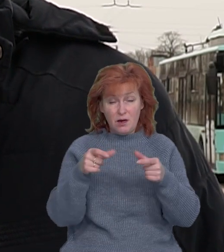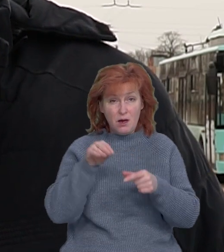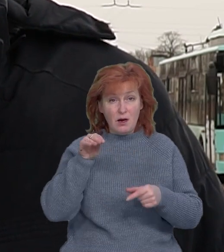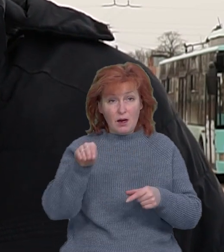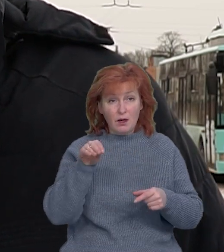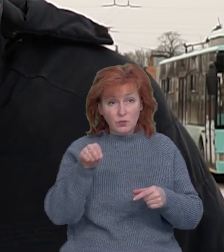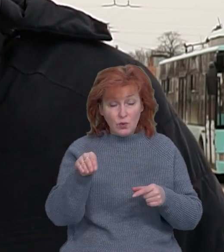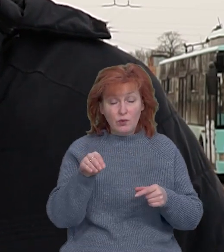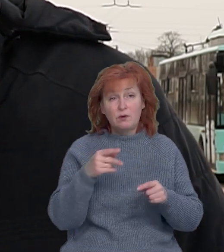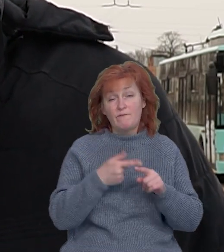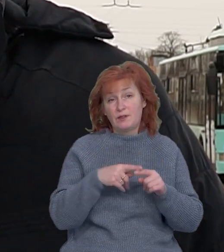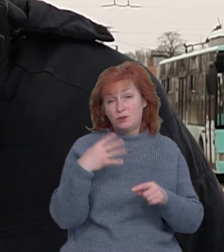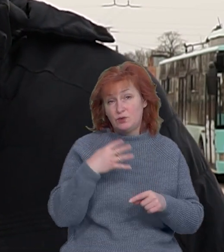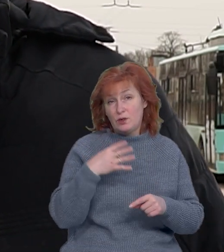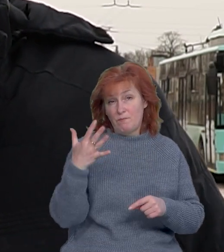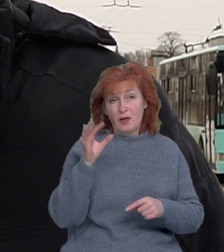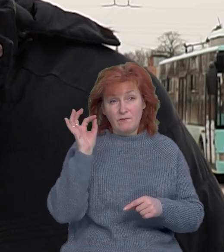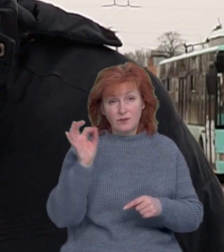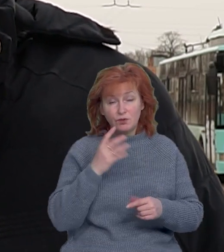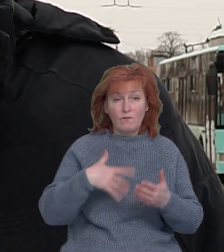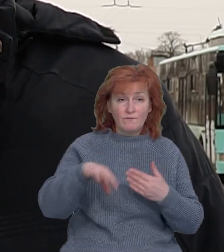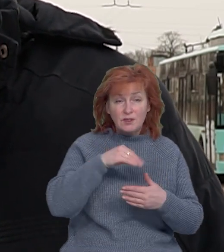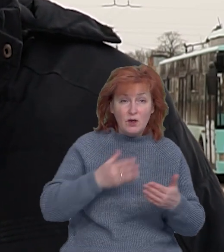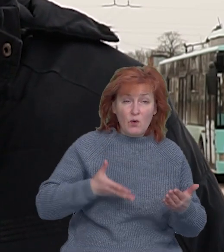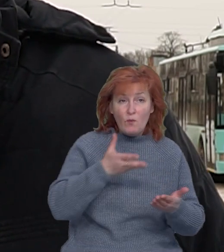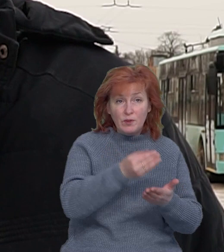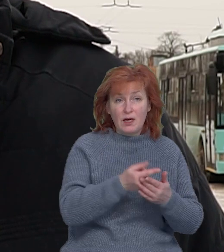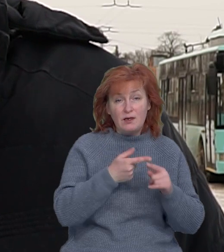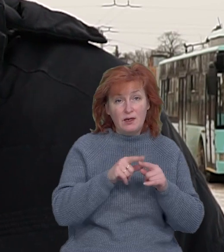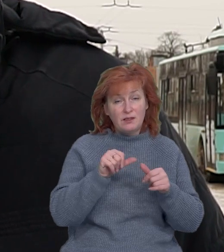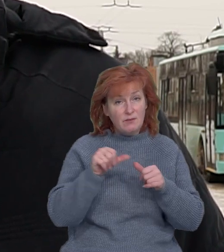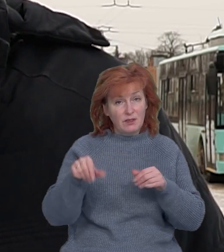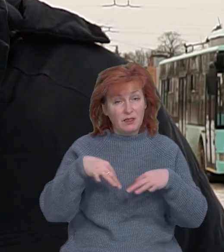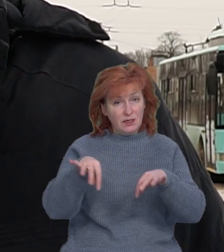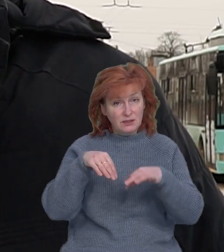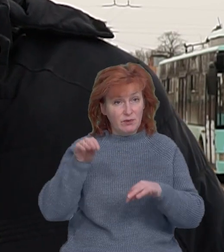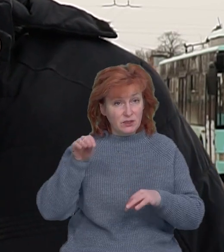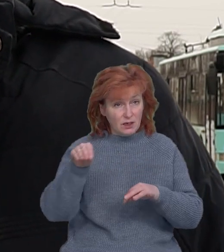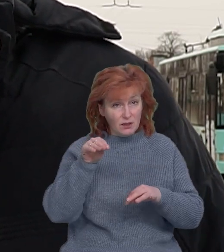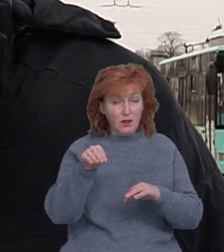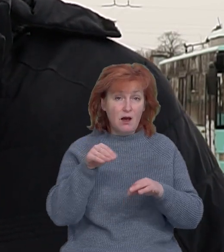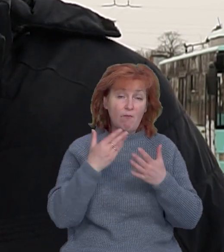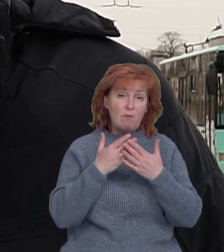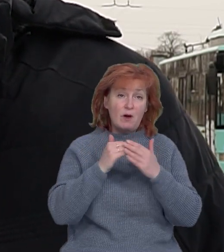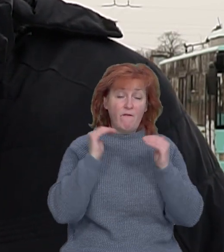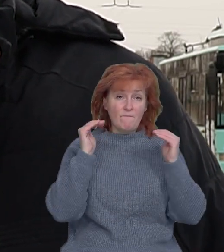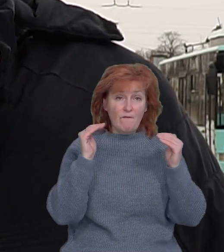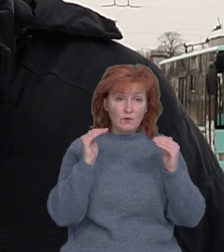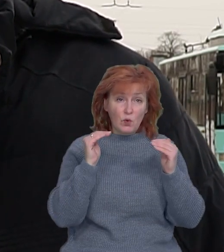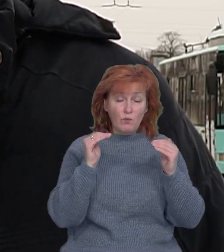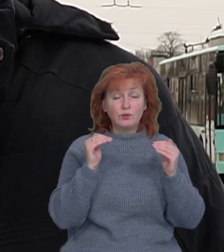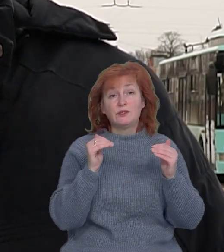45% всіх оплат саме транспортними картками, в автобусах цей відсоток становить близько